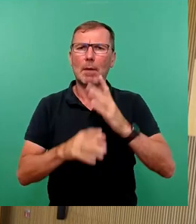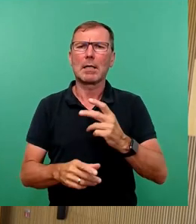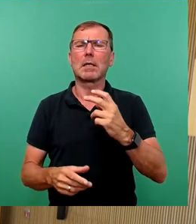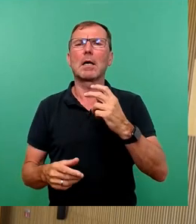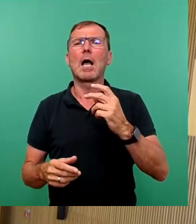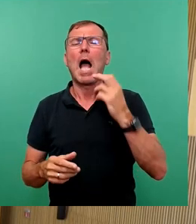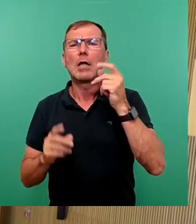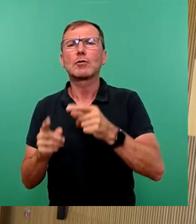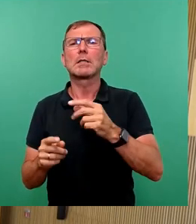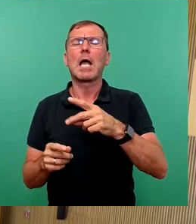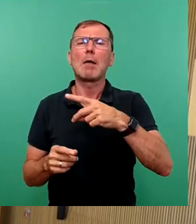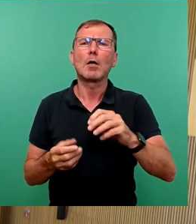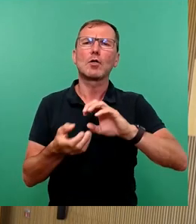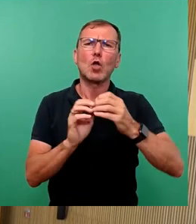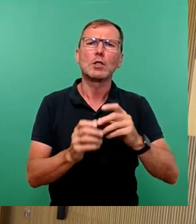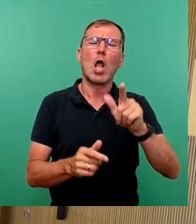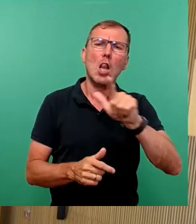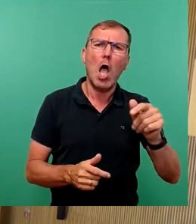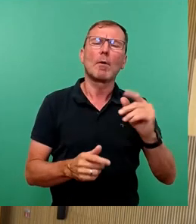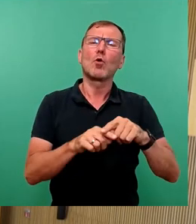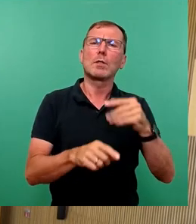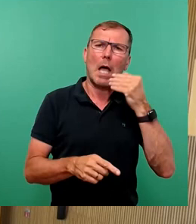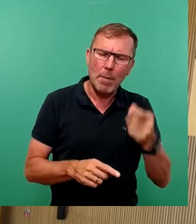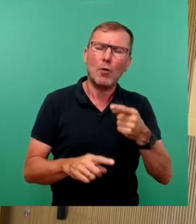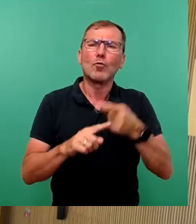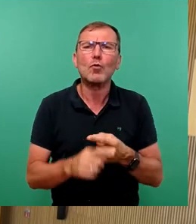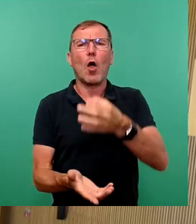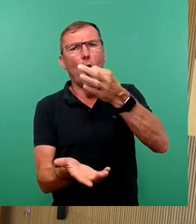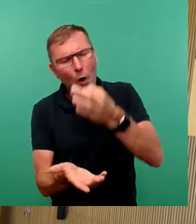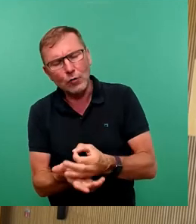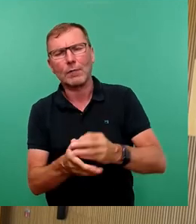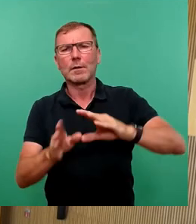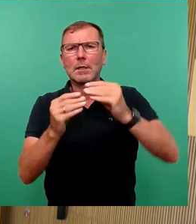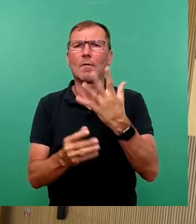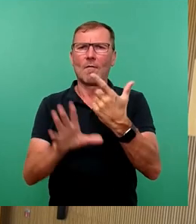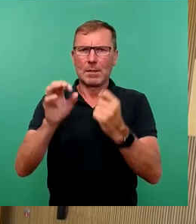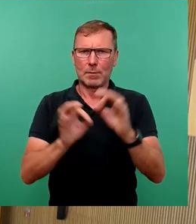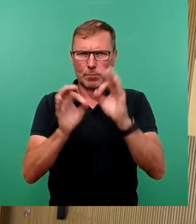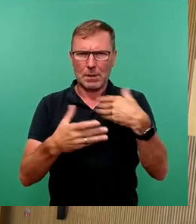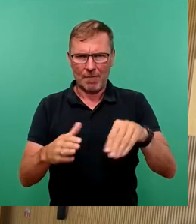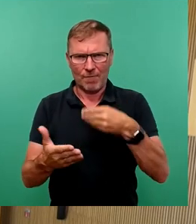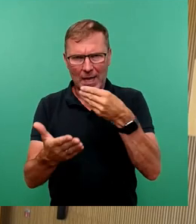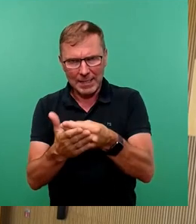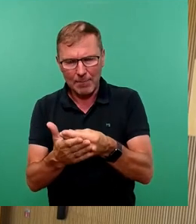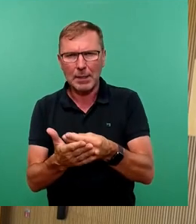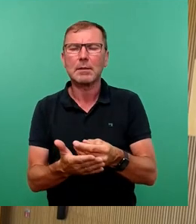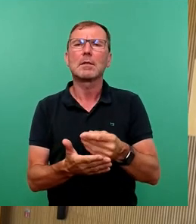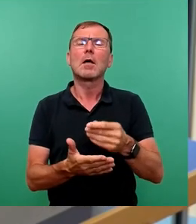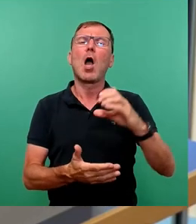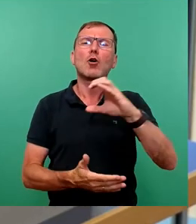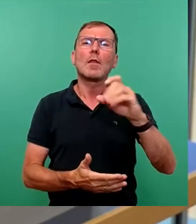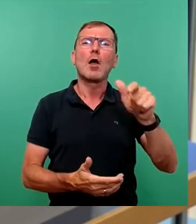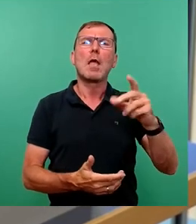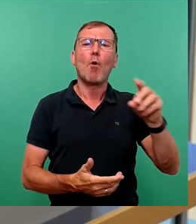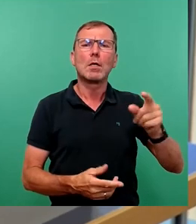Blasewitz, Pischen, Klotsche, Leuben und Plauen sowie der Ortschaften in der Gesamtheit zu 75% freizugeben, die Mittel der Stadtbezirksbeiräte Kotter und Proles werden zu 100